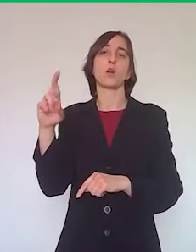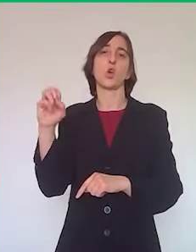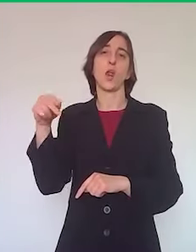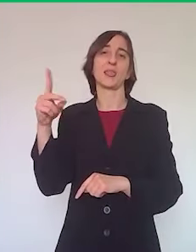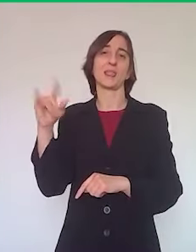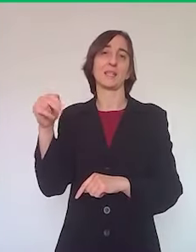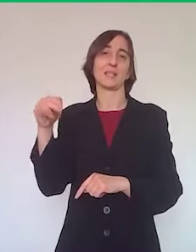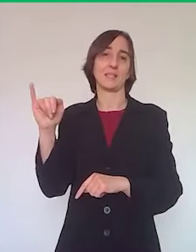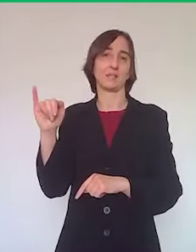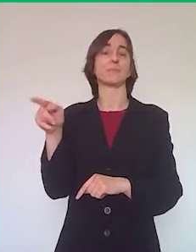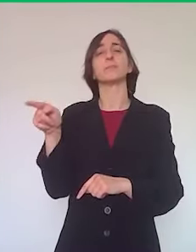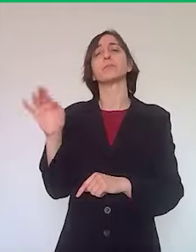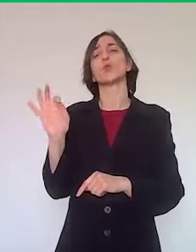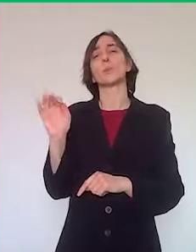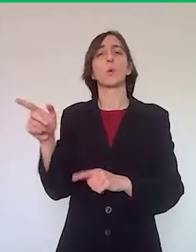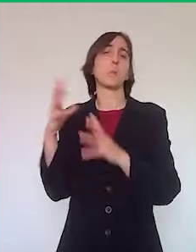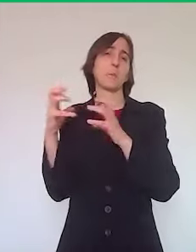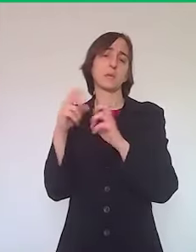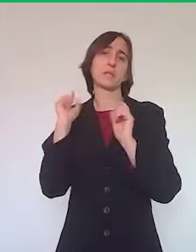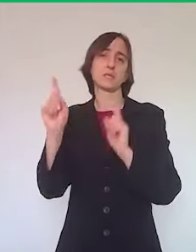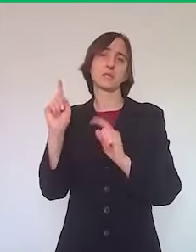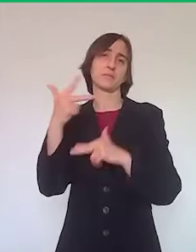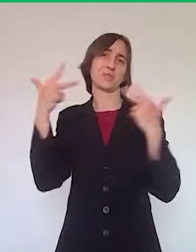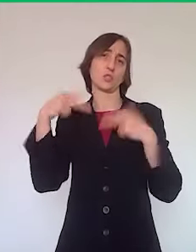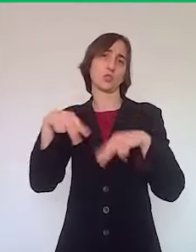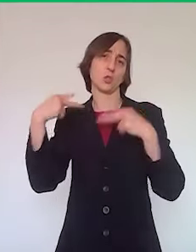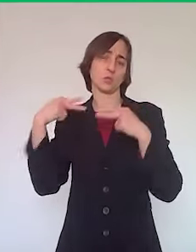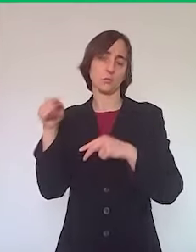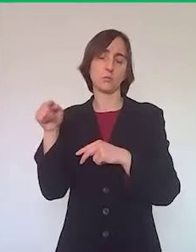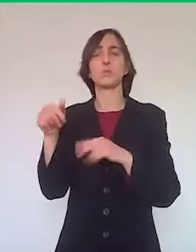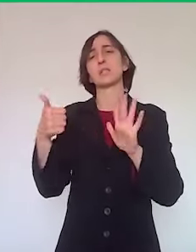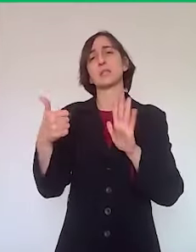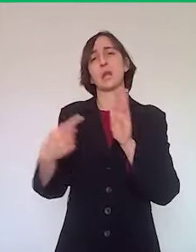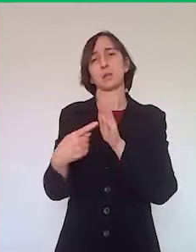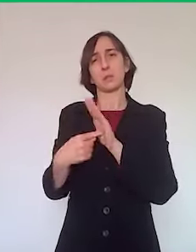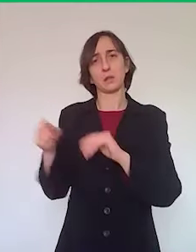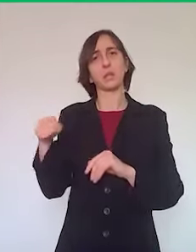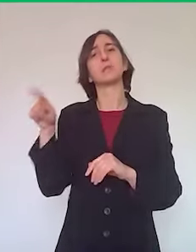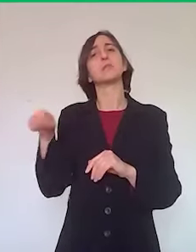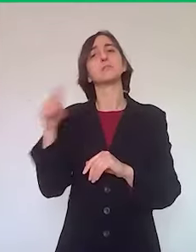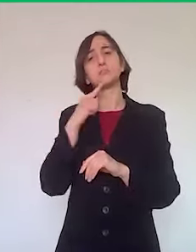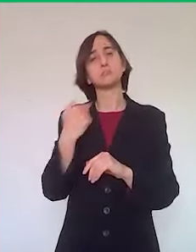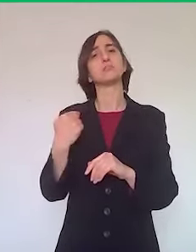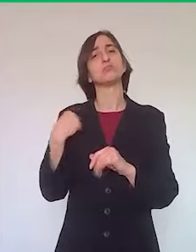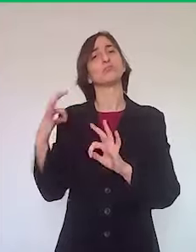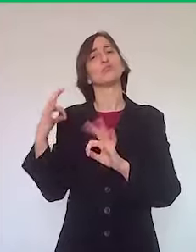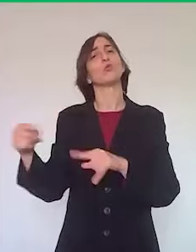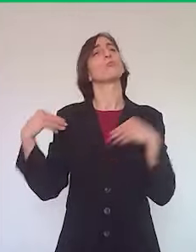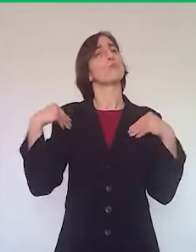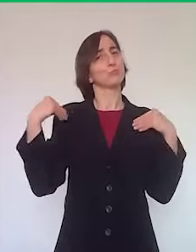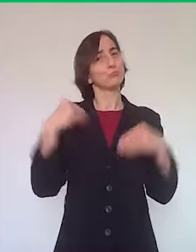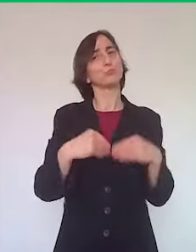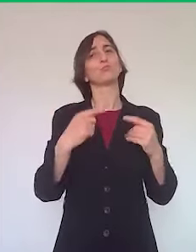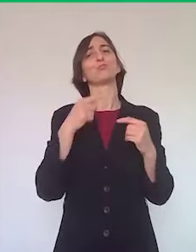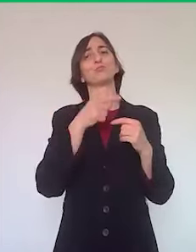nel settore della ristorazione con sei dipendenti, ha partecipato, dice con entusiasmo, a un bando per la